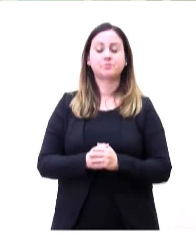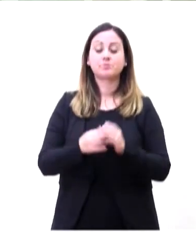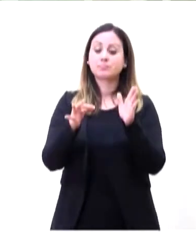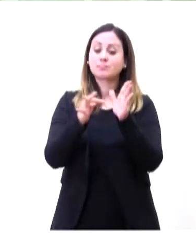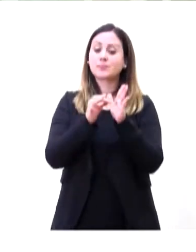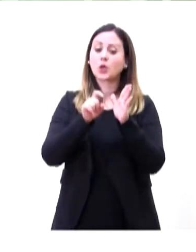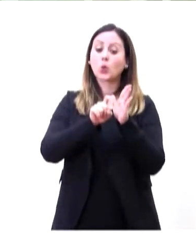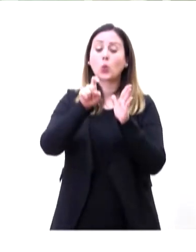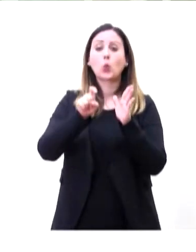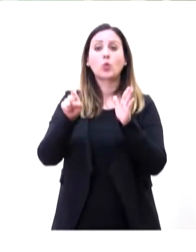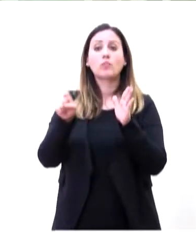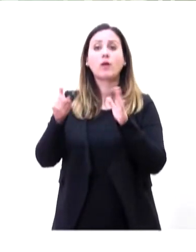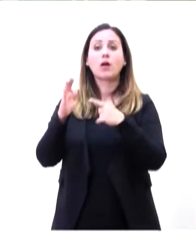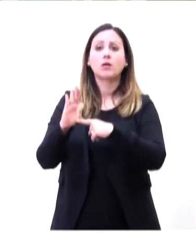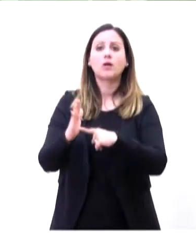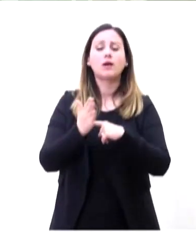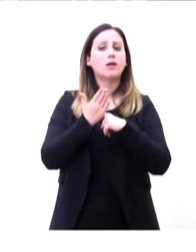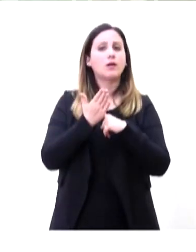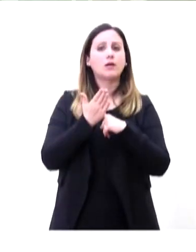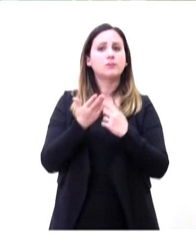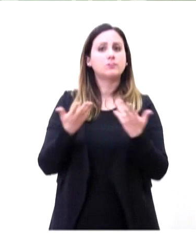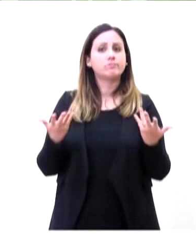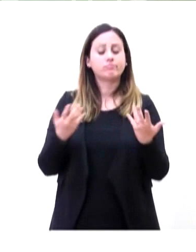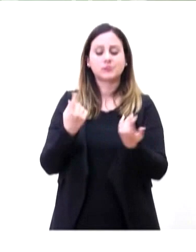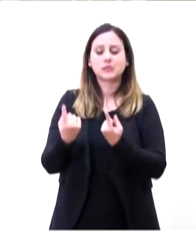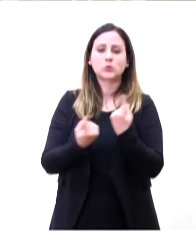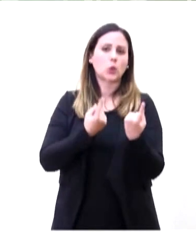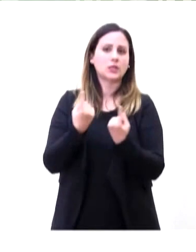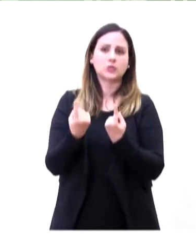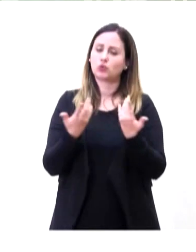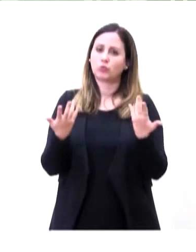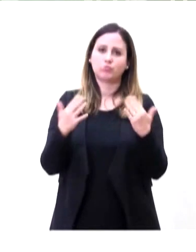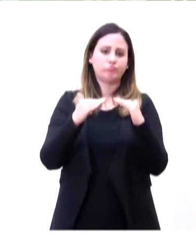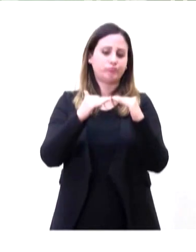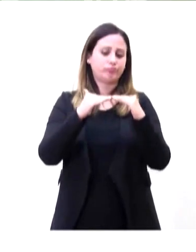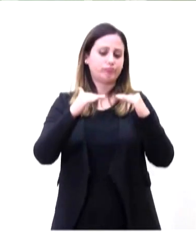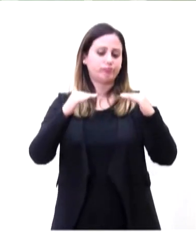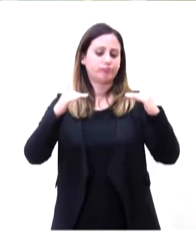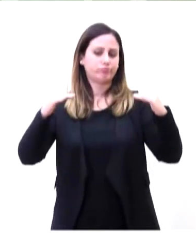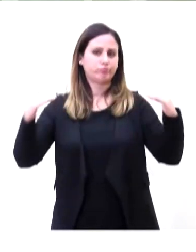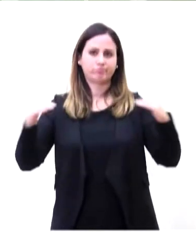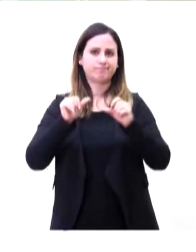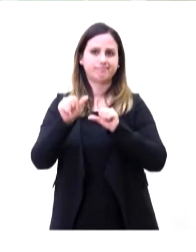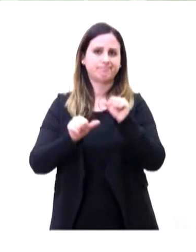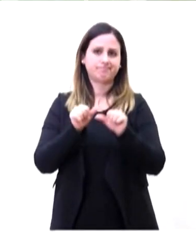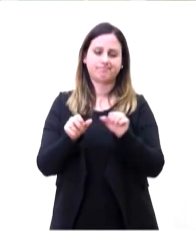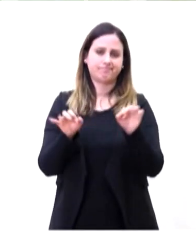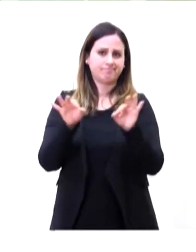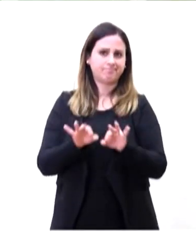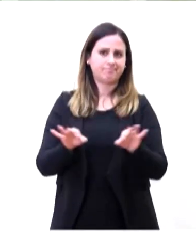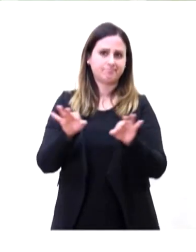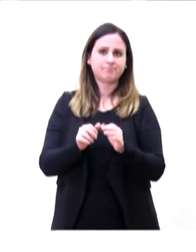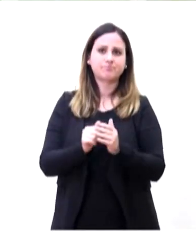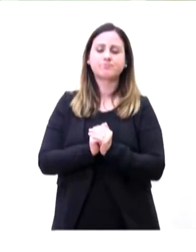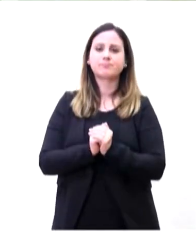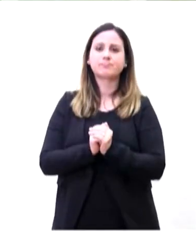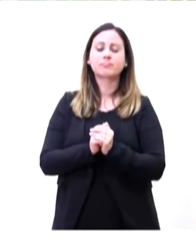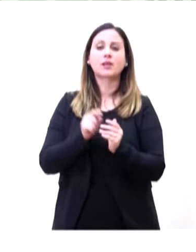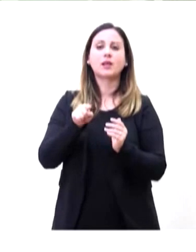sostanzialmente che siamo in una situazione stabile. Come vedete, la zona ombreggiata